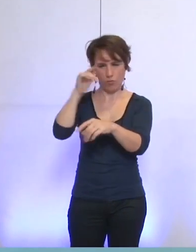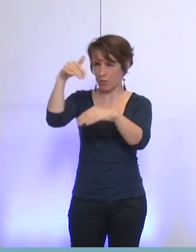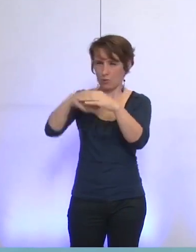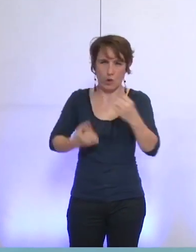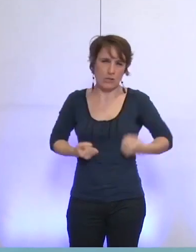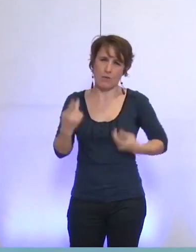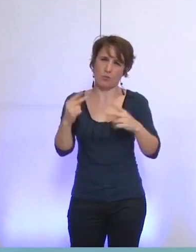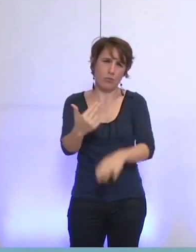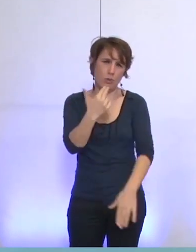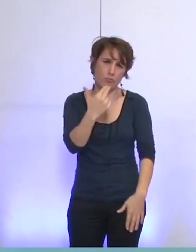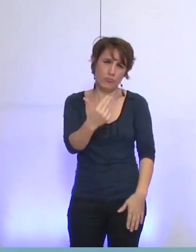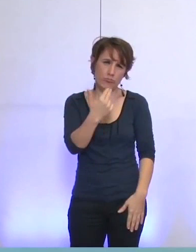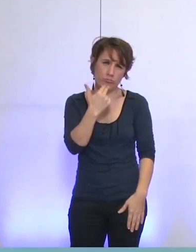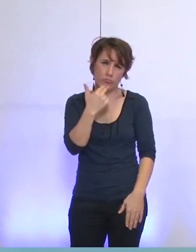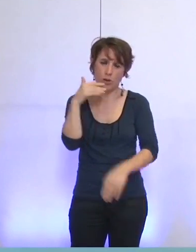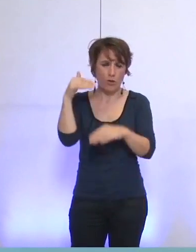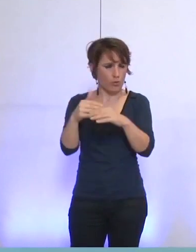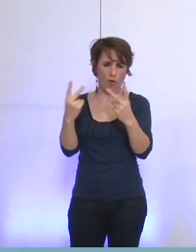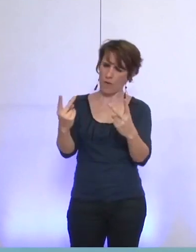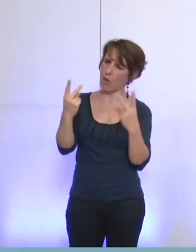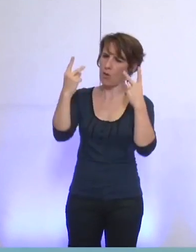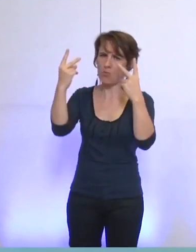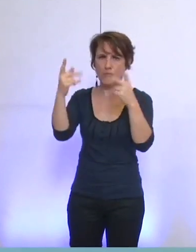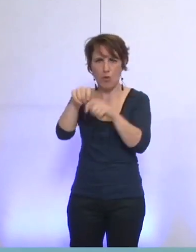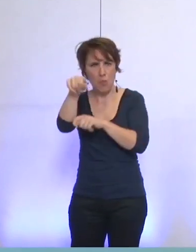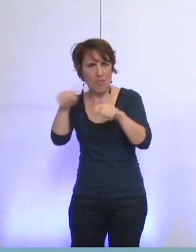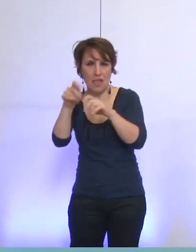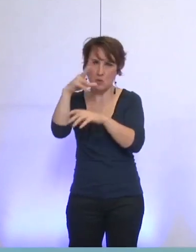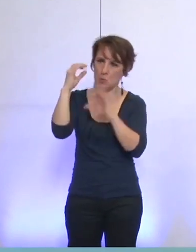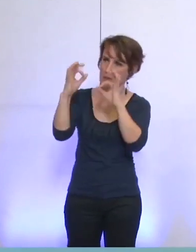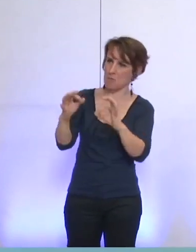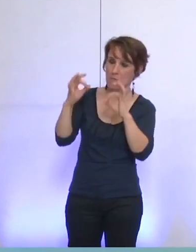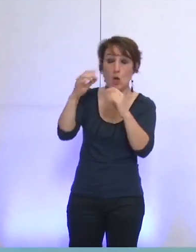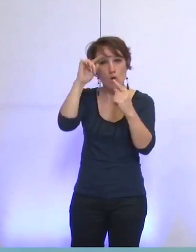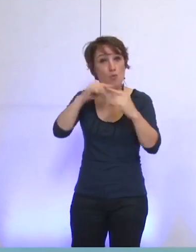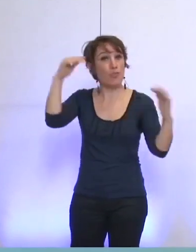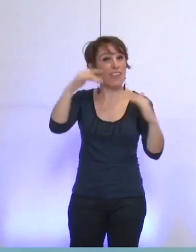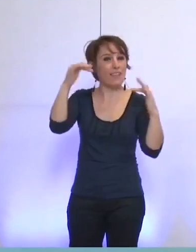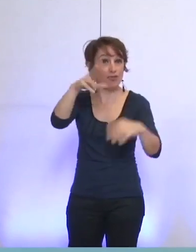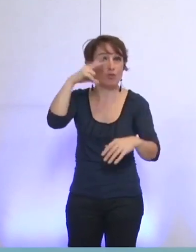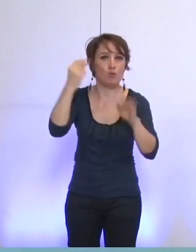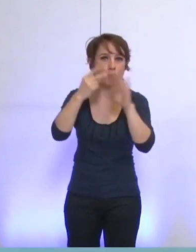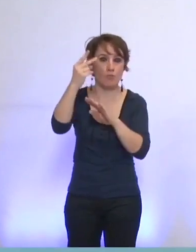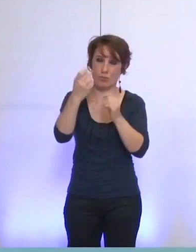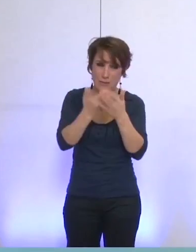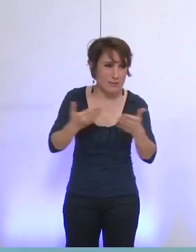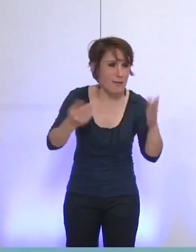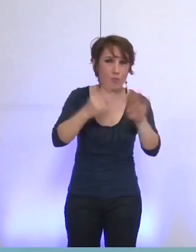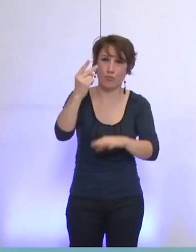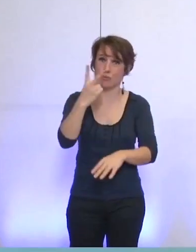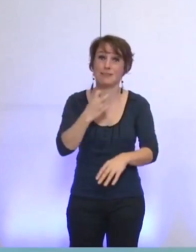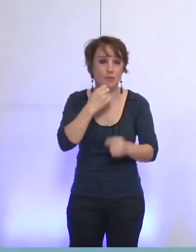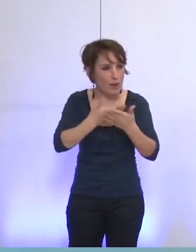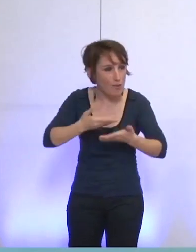d'une entreprise à taille humaine et aux valeurs affirmées pour une énergie, je cite, « plus humaine, plus simple, plus citoyenne, plus